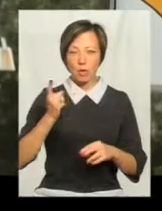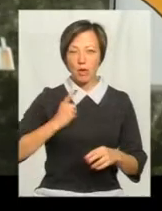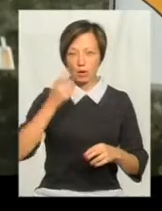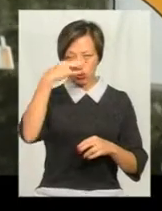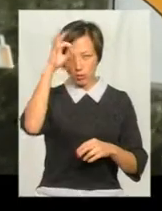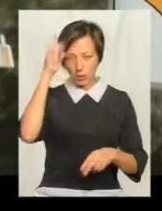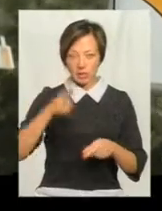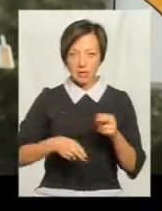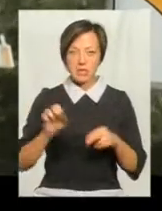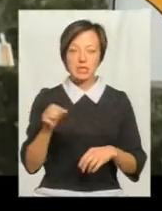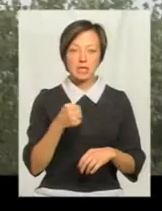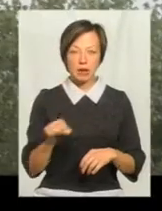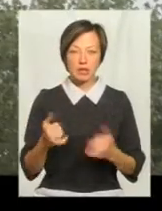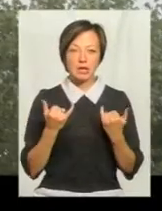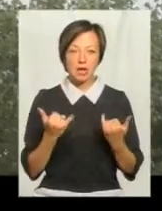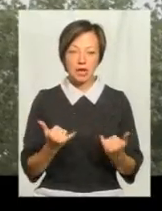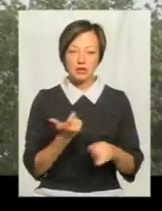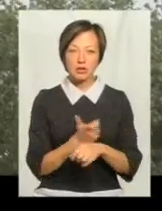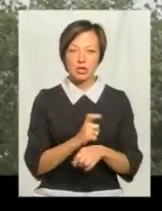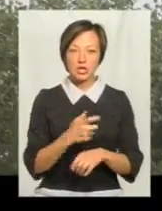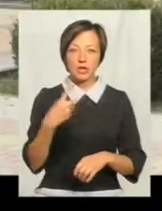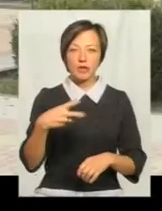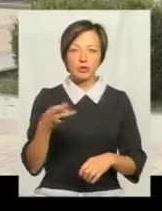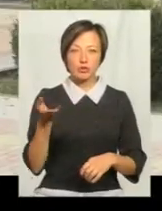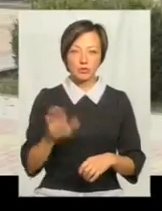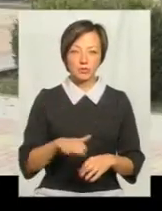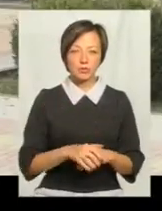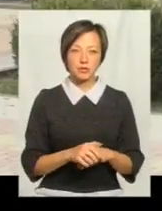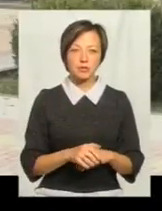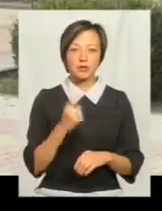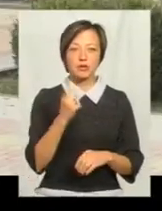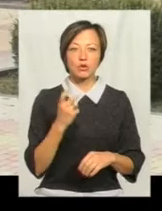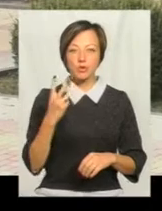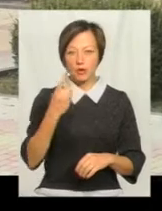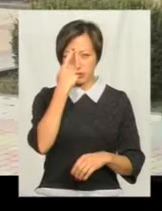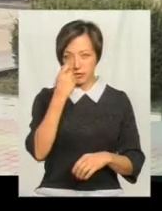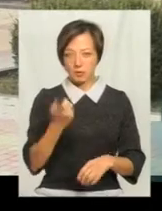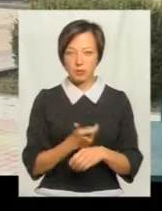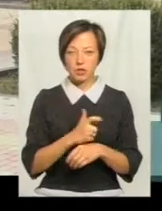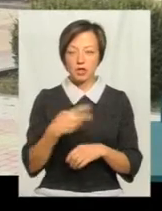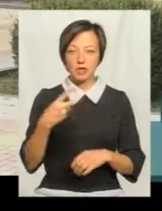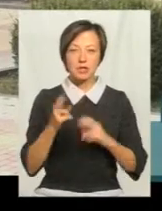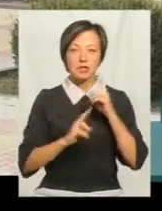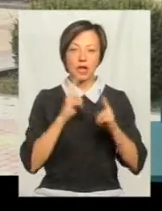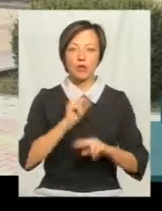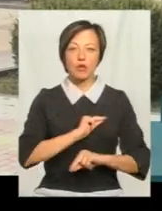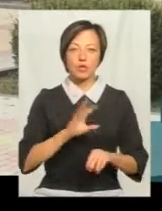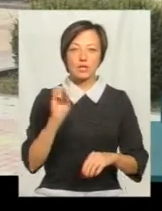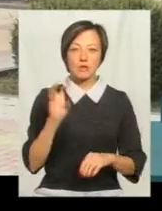світлофора до патрульних надійшла наприкінці серпня. Наразі їх більше двох десятків. На лінію 102 надійшло більше 20 скарг на неробочий